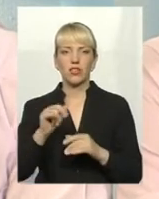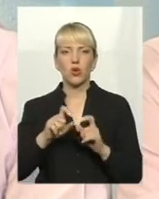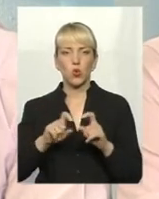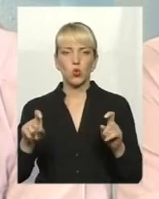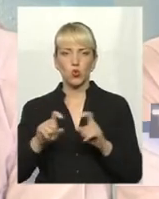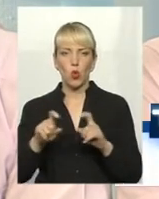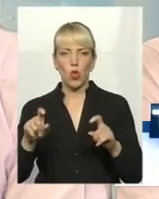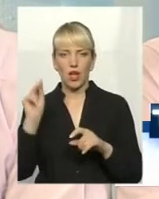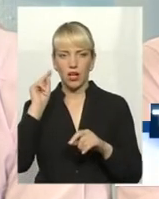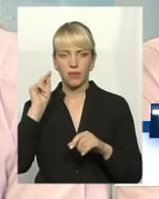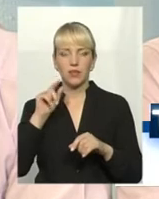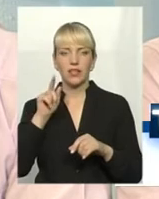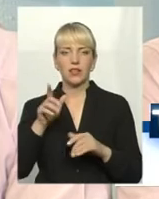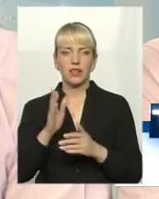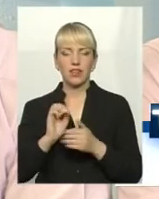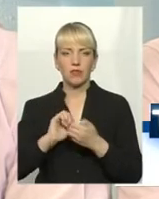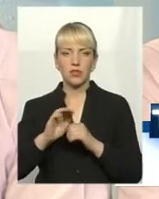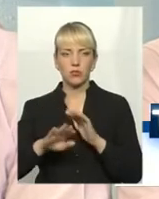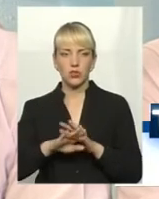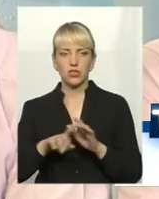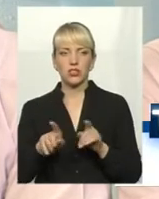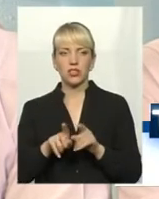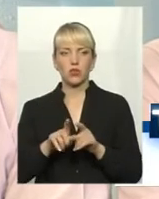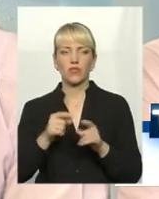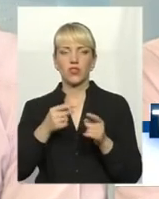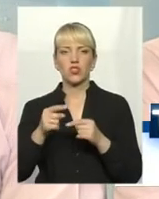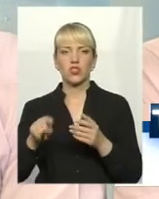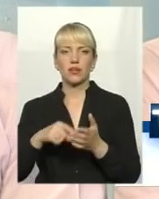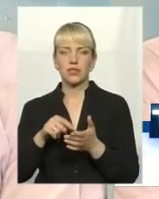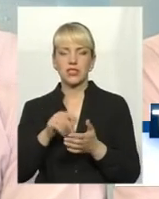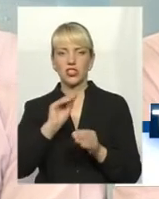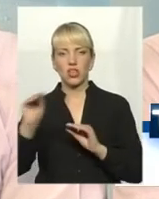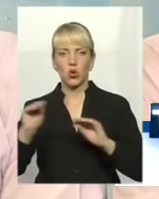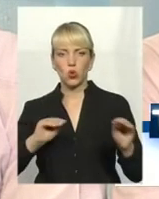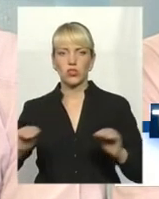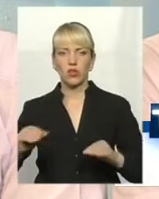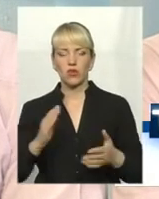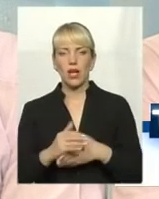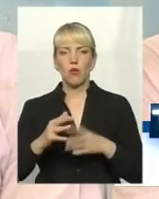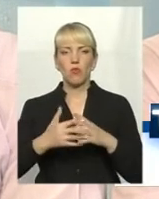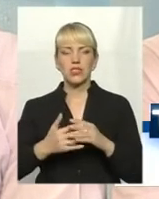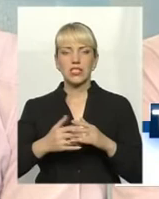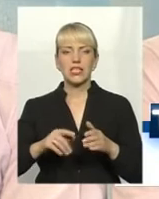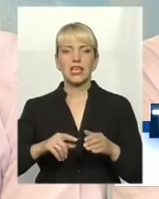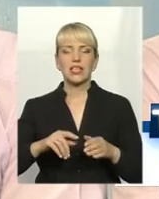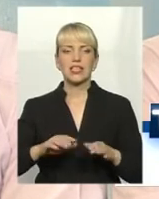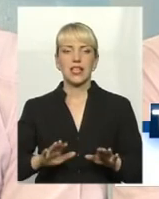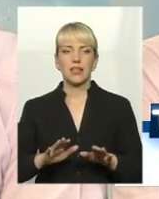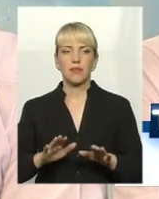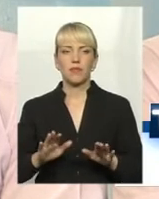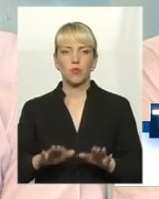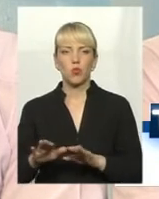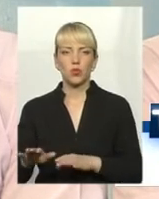Те ж саме, я знаю, що в Кам'яті-Подільському встановлені, в інших містечках. Ну, звичайно, по сільських населених пунктах поки що ця